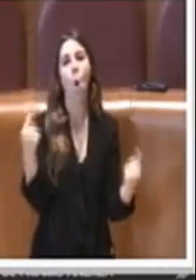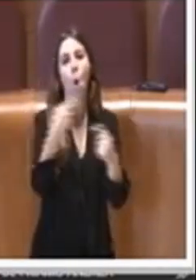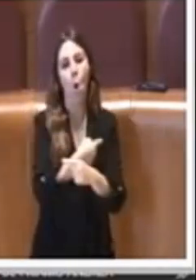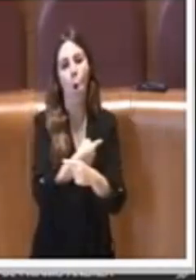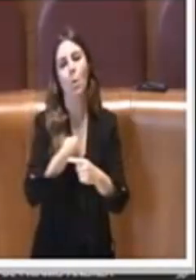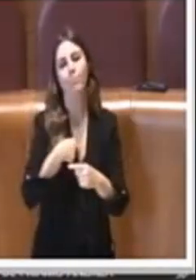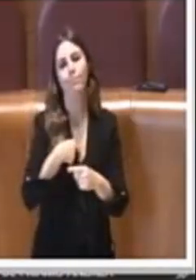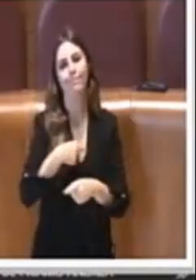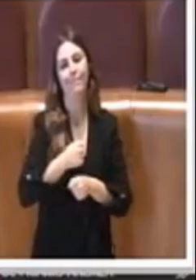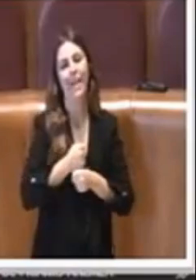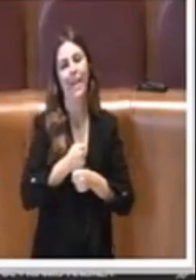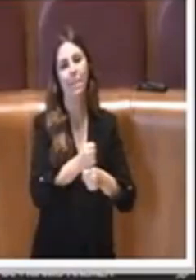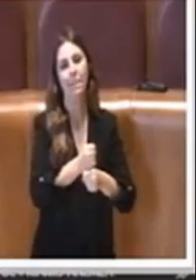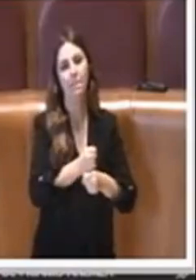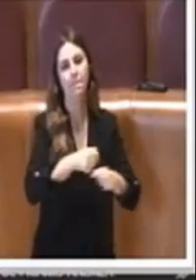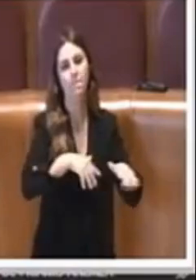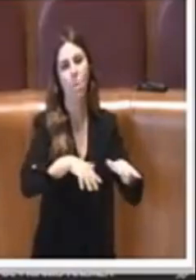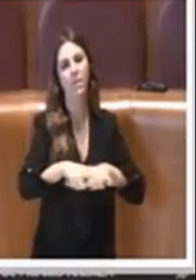Movimento 5 Stelle, grazie Presidente.